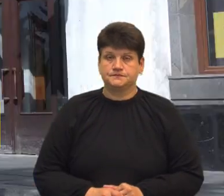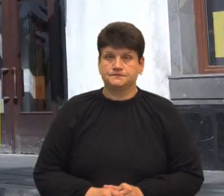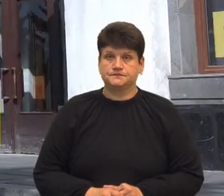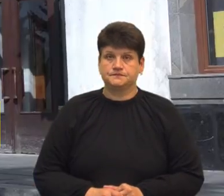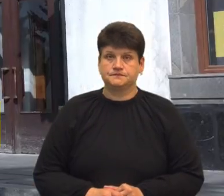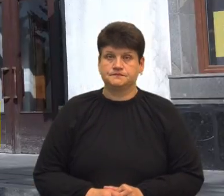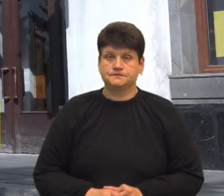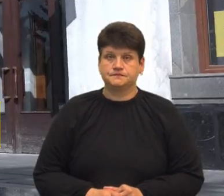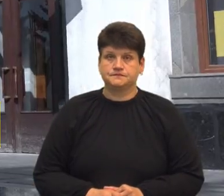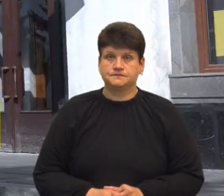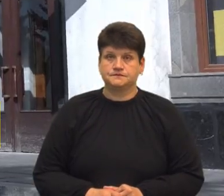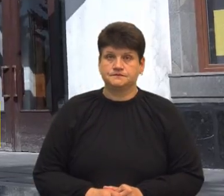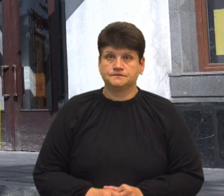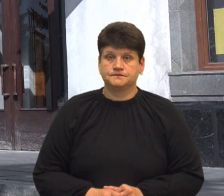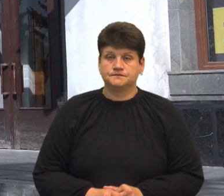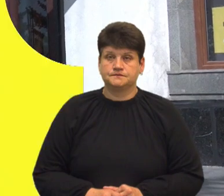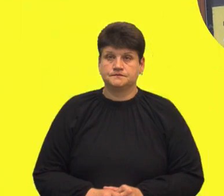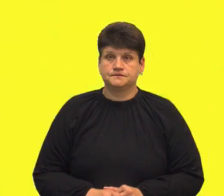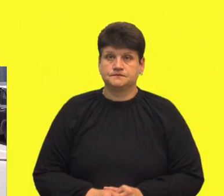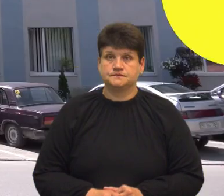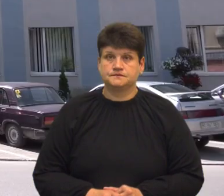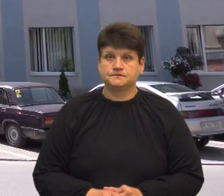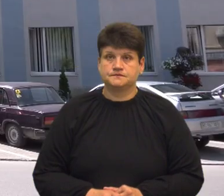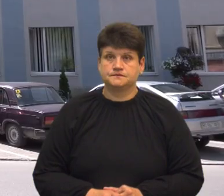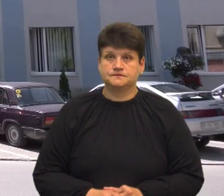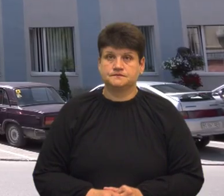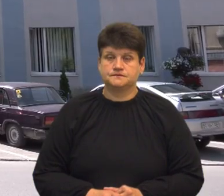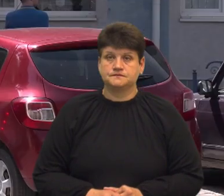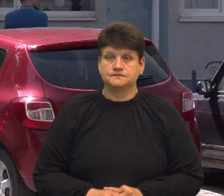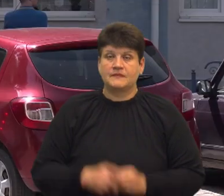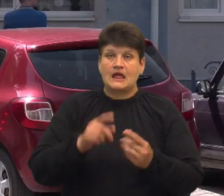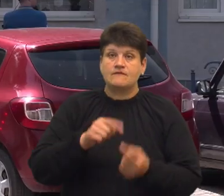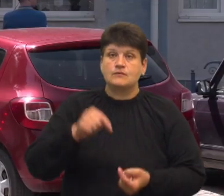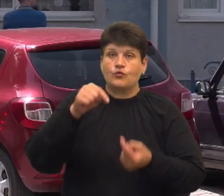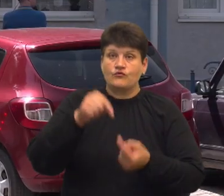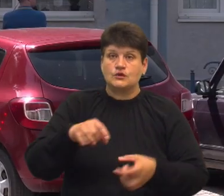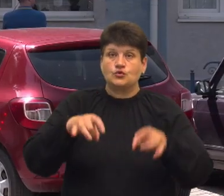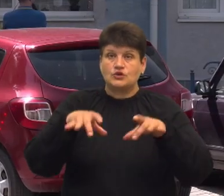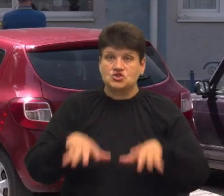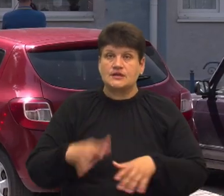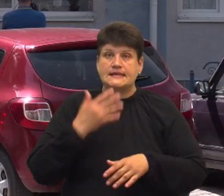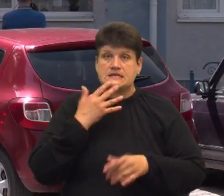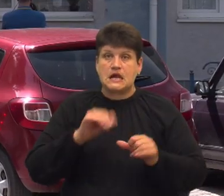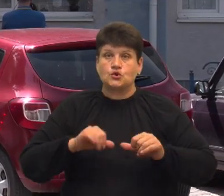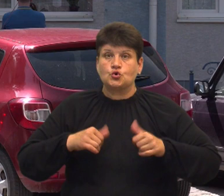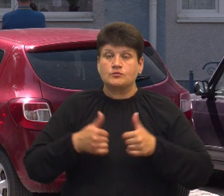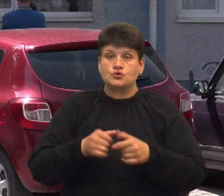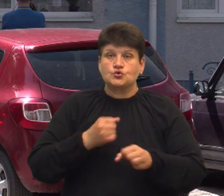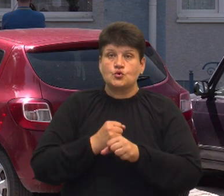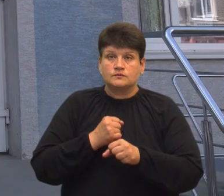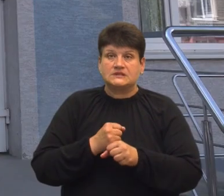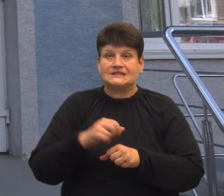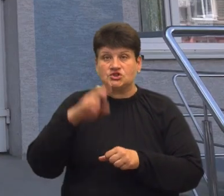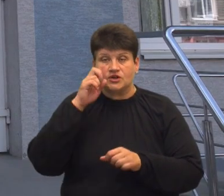Прокопів. Суспільне новини. Тернопіль. Відповідно до рішення Національної комісії, що здійснює державне